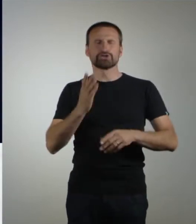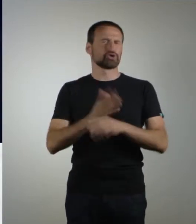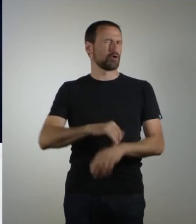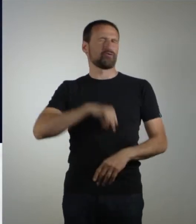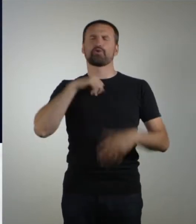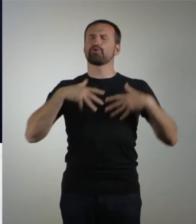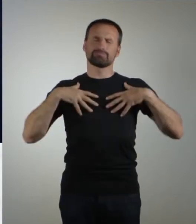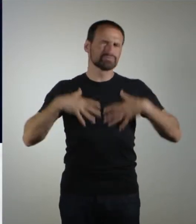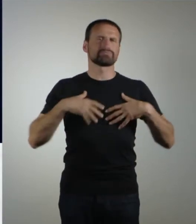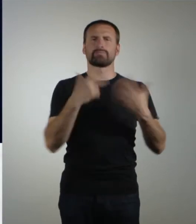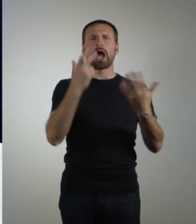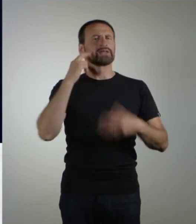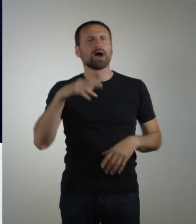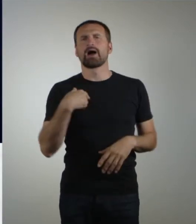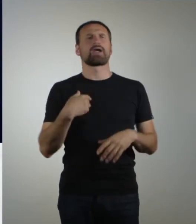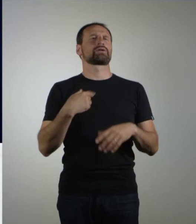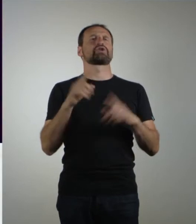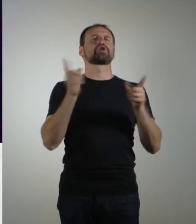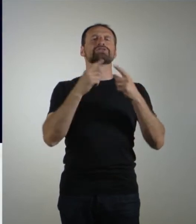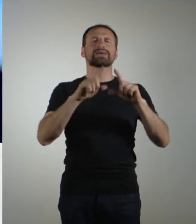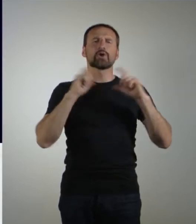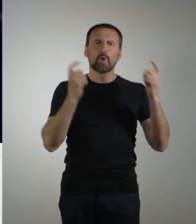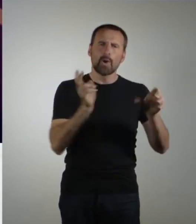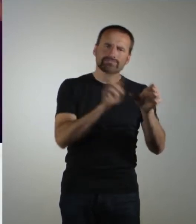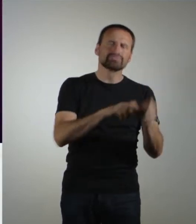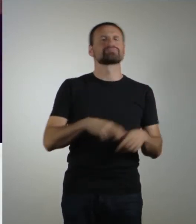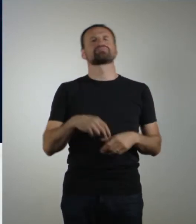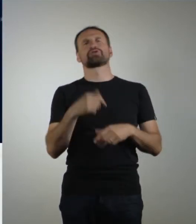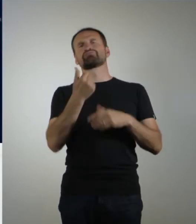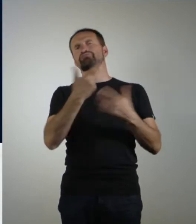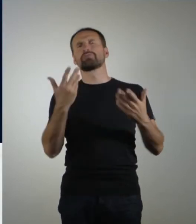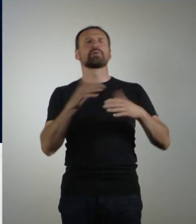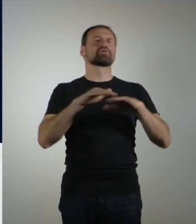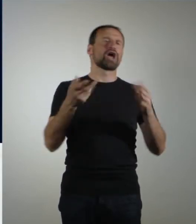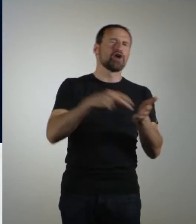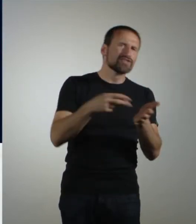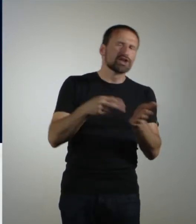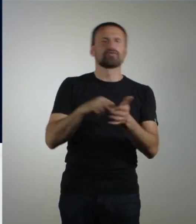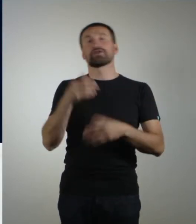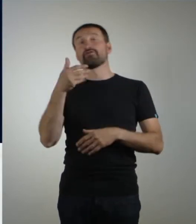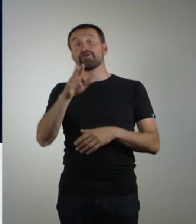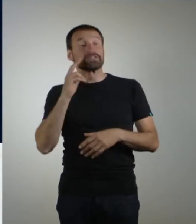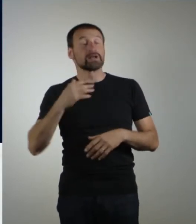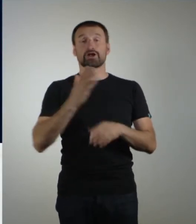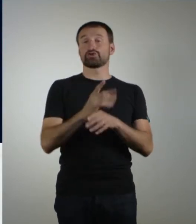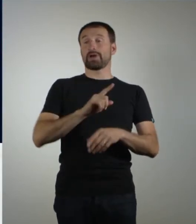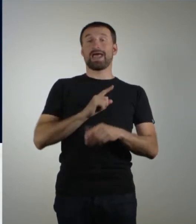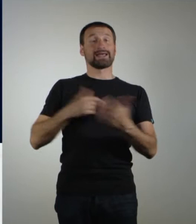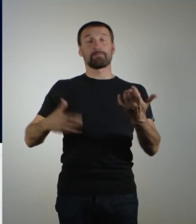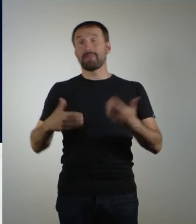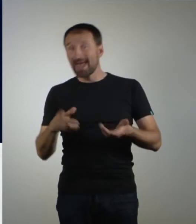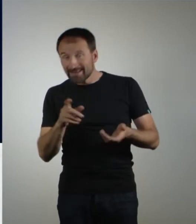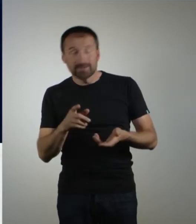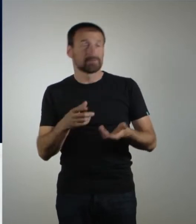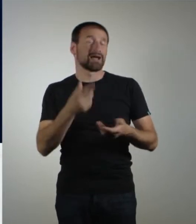sehr schüchtern. Das heißt, ich war mit acht im Konzertchor dann, habe dann später auch Solo-Auftritte gehabt, dann mit 15 meine eigene Band auch. Mein erstes Geld allerdings am